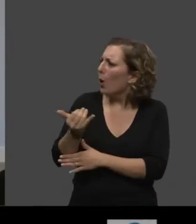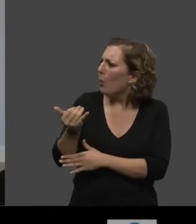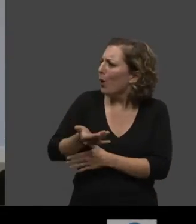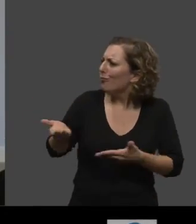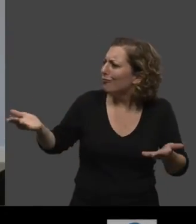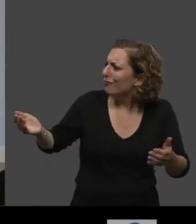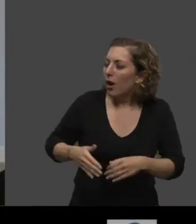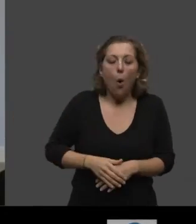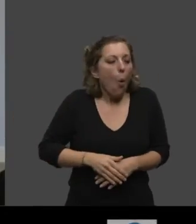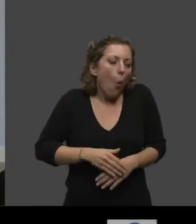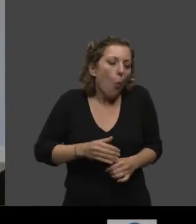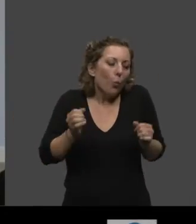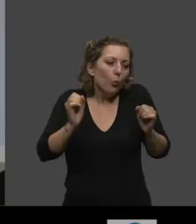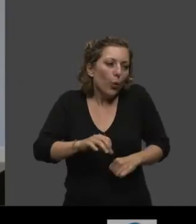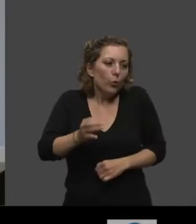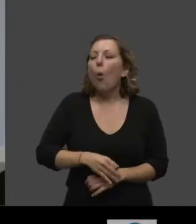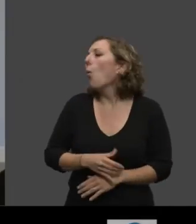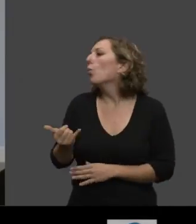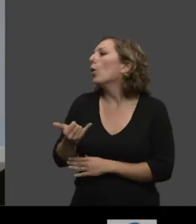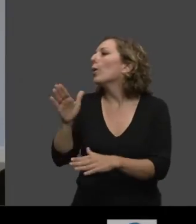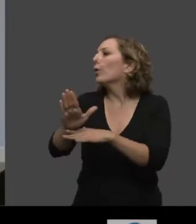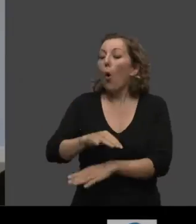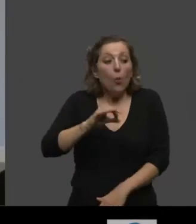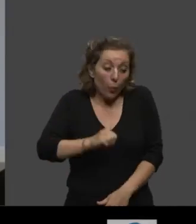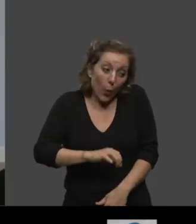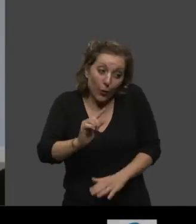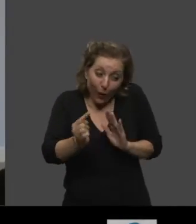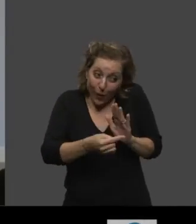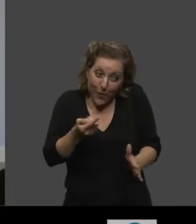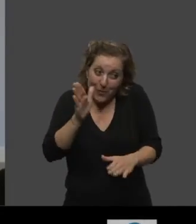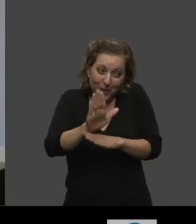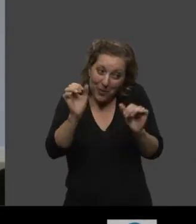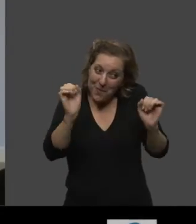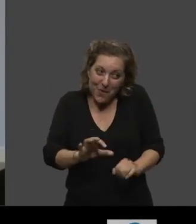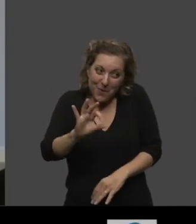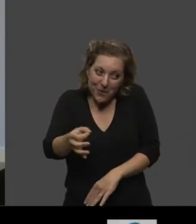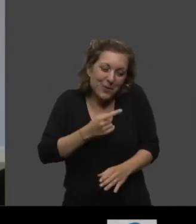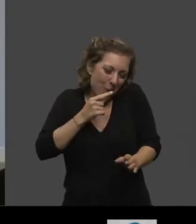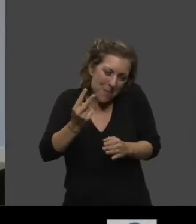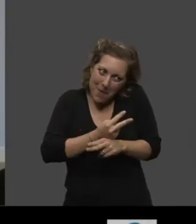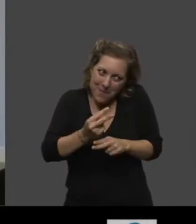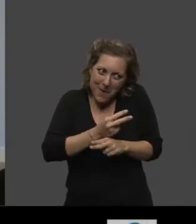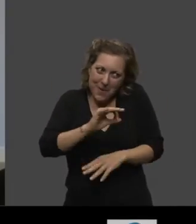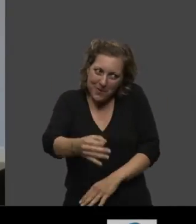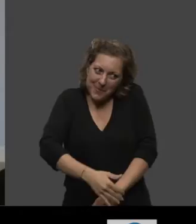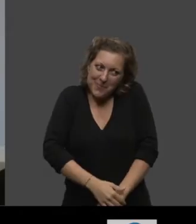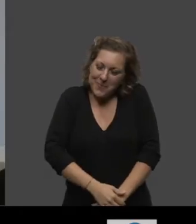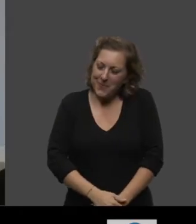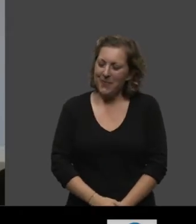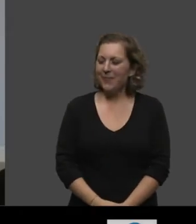plus, Michel. Non, on ne va pas vous présenter. Ça mange pas de pain. Des fois, c'est des rappels à l'ordre, ça sert.